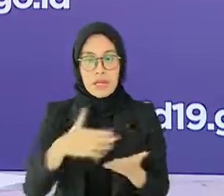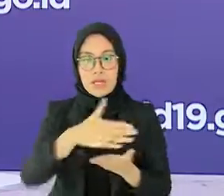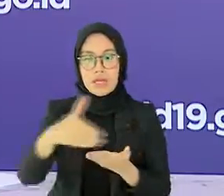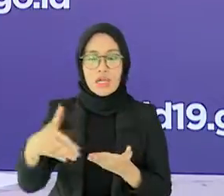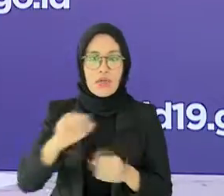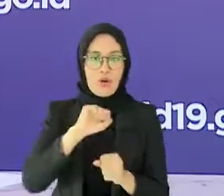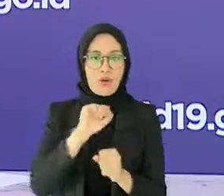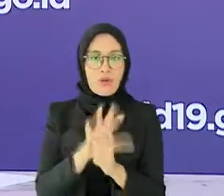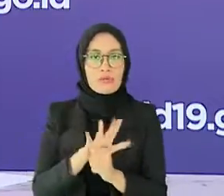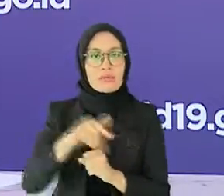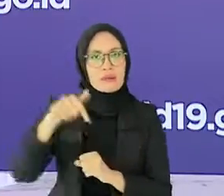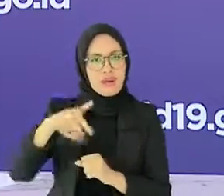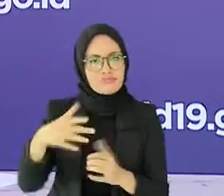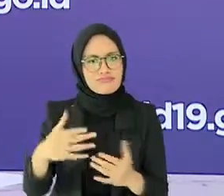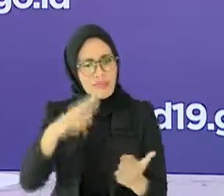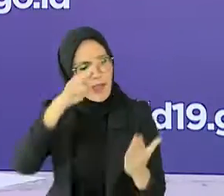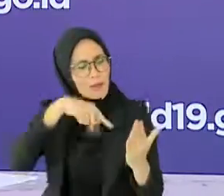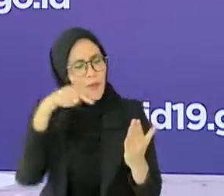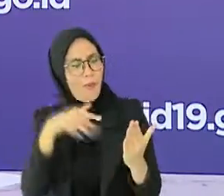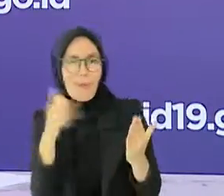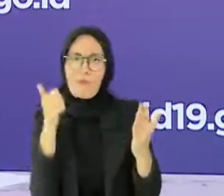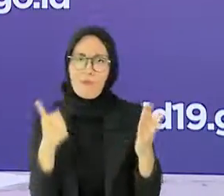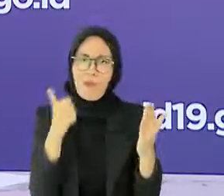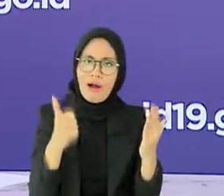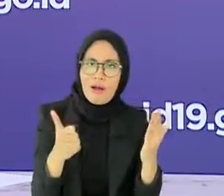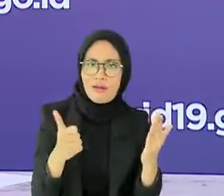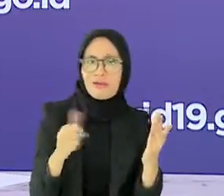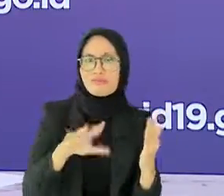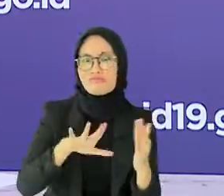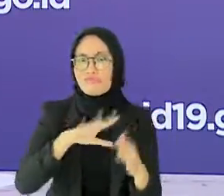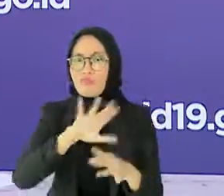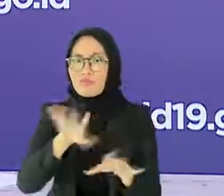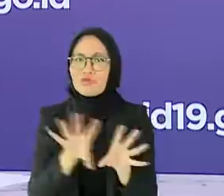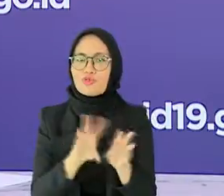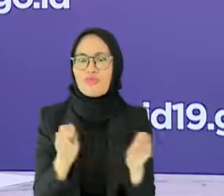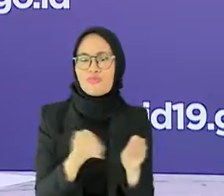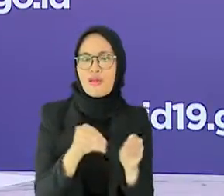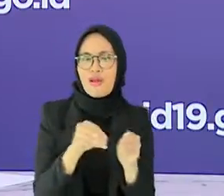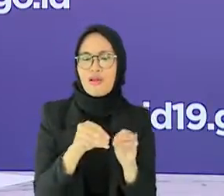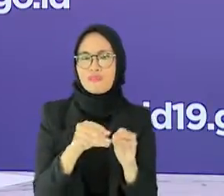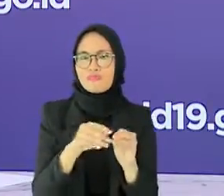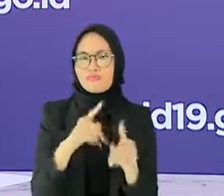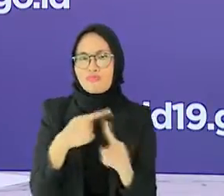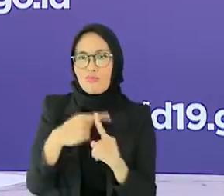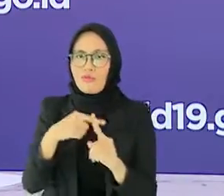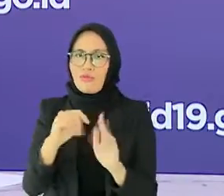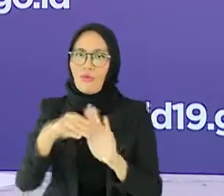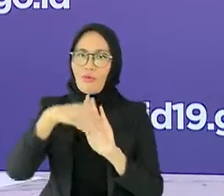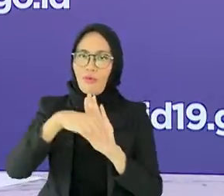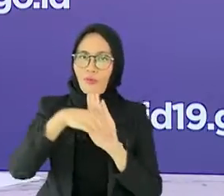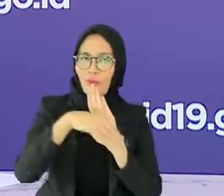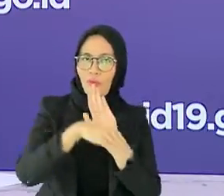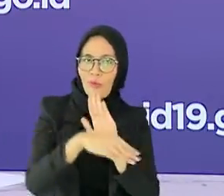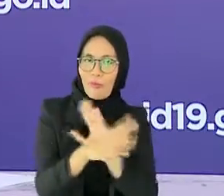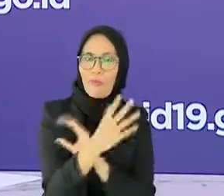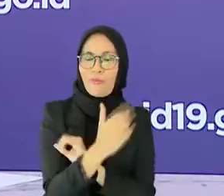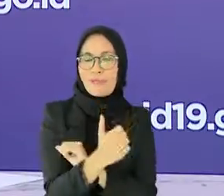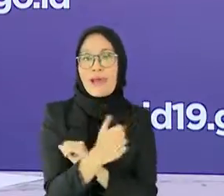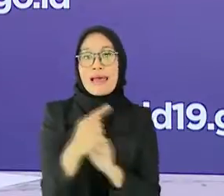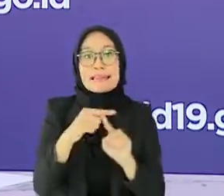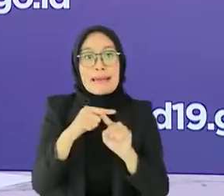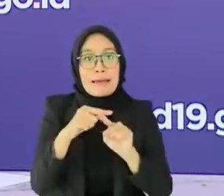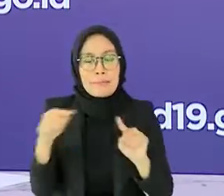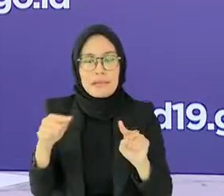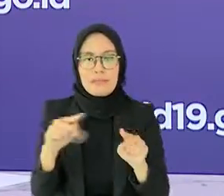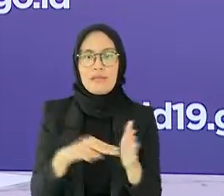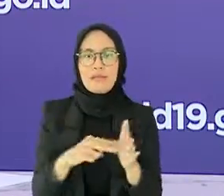COVID-19 cenderung membaik di berbagai aspek epidemiologis serta turunnya banyak level daerah namun bukan